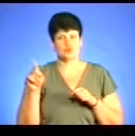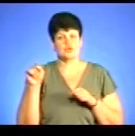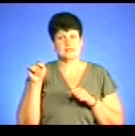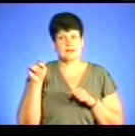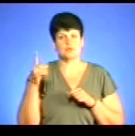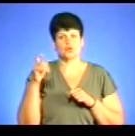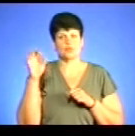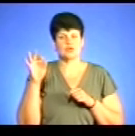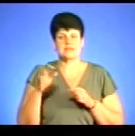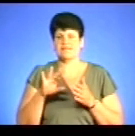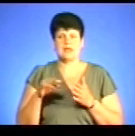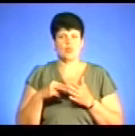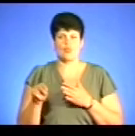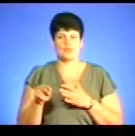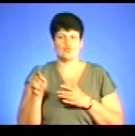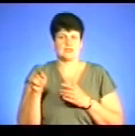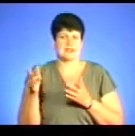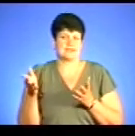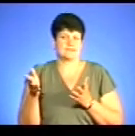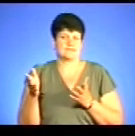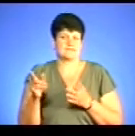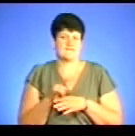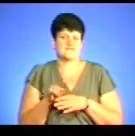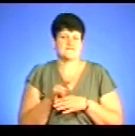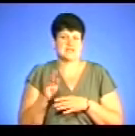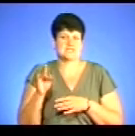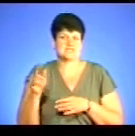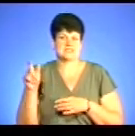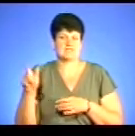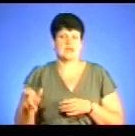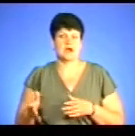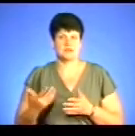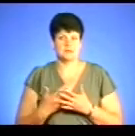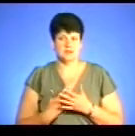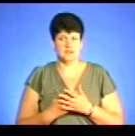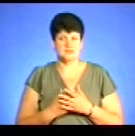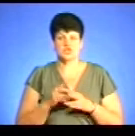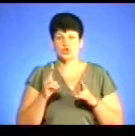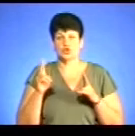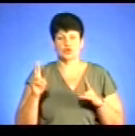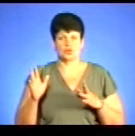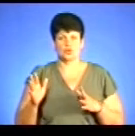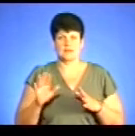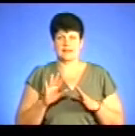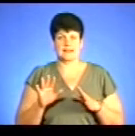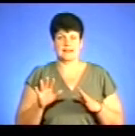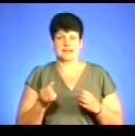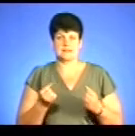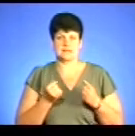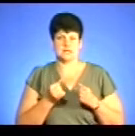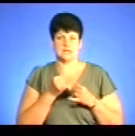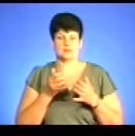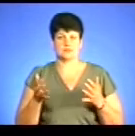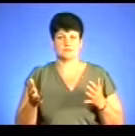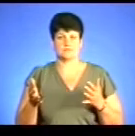100% не купимо такий фальсифікат. Чи, в принципі, ніхто не може вберегтися?